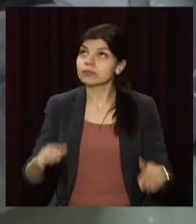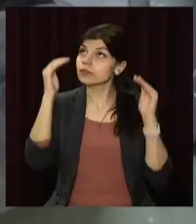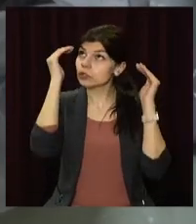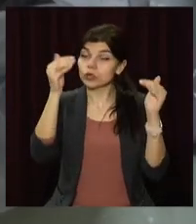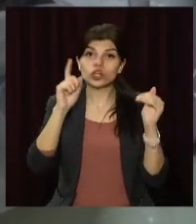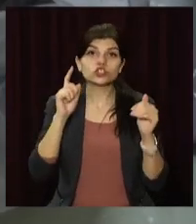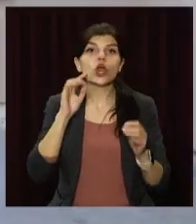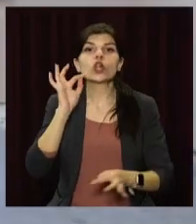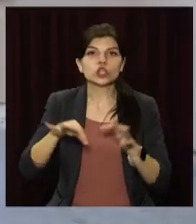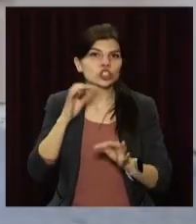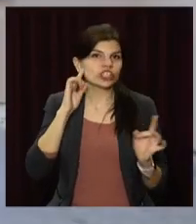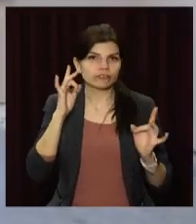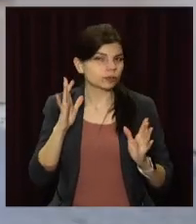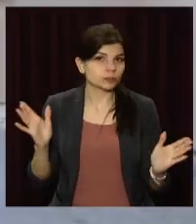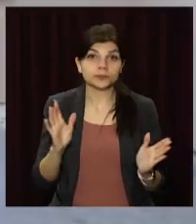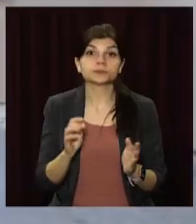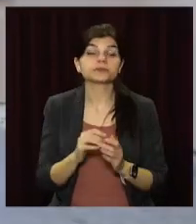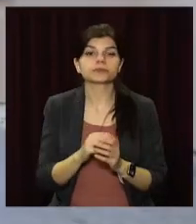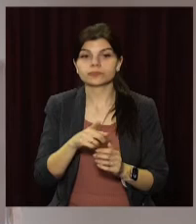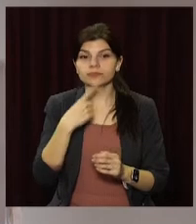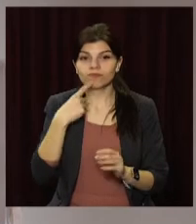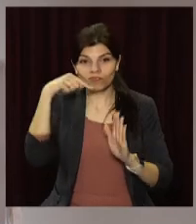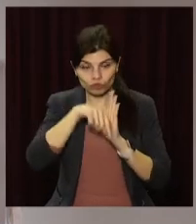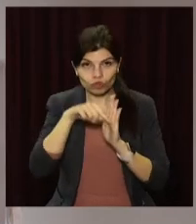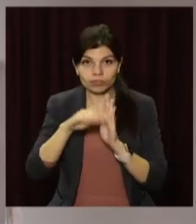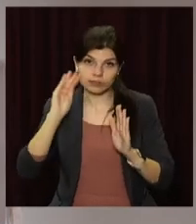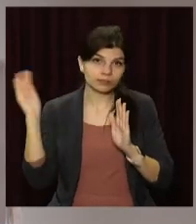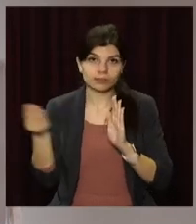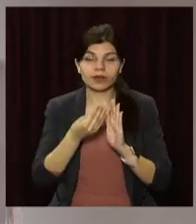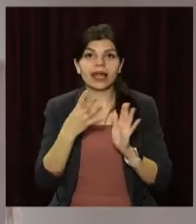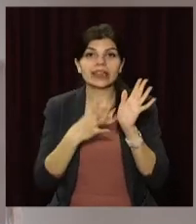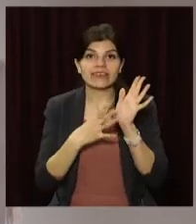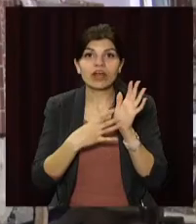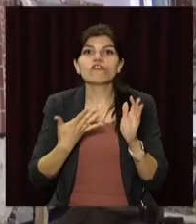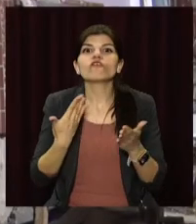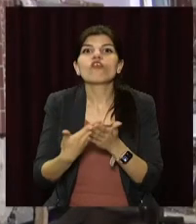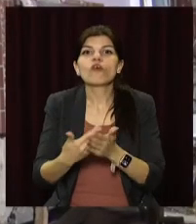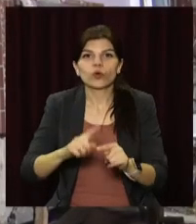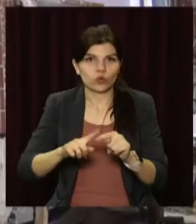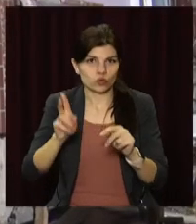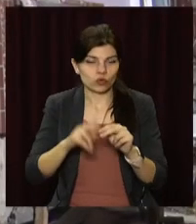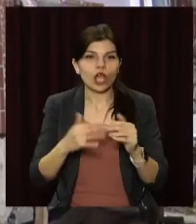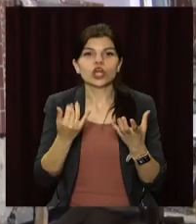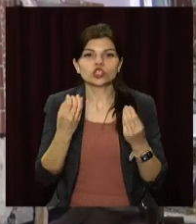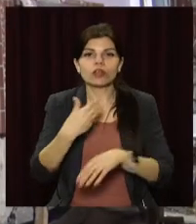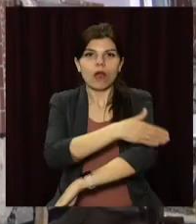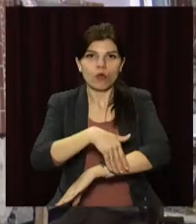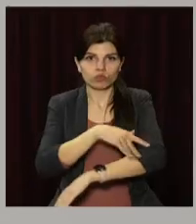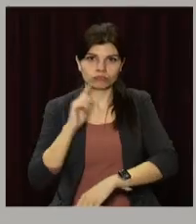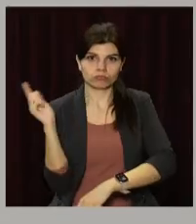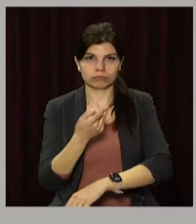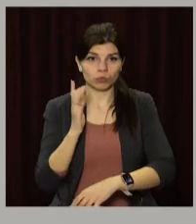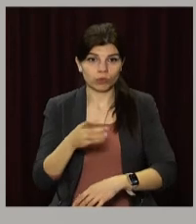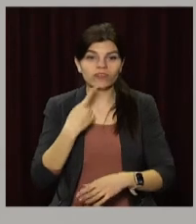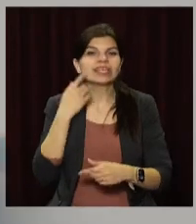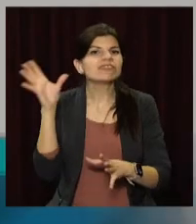що поглинають зайвий шум. Ремонтники кажуть, внутрішнє оздоблення 9-ї лікарні на фініші. Попереду – фасадні роботи. Повністю все